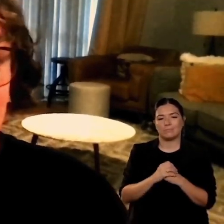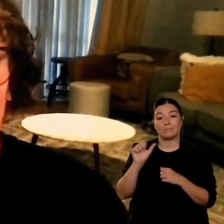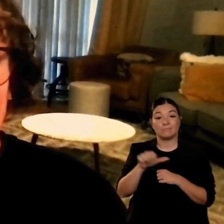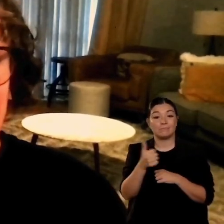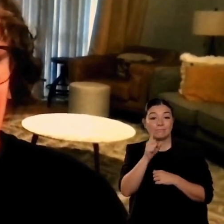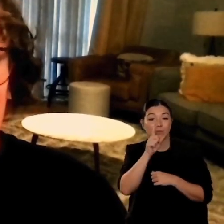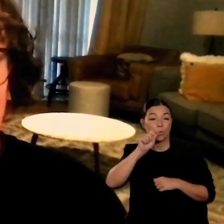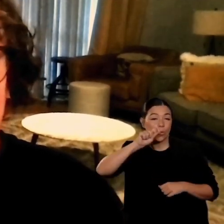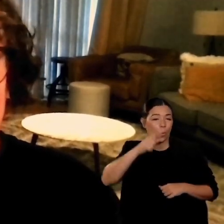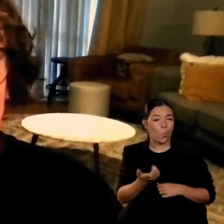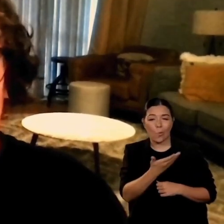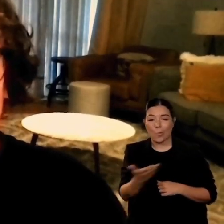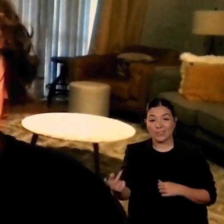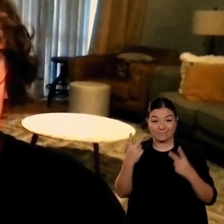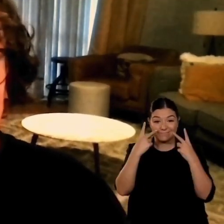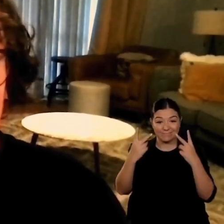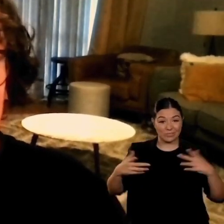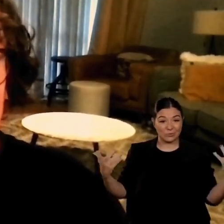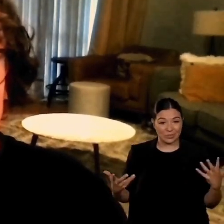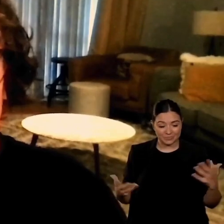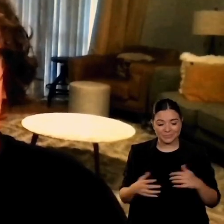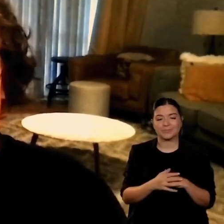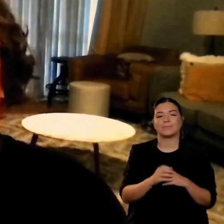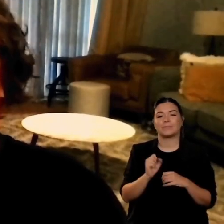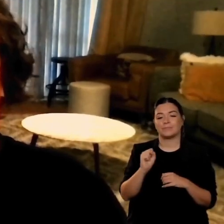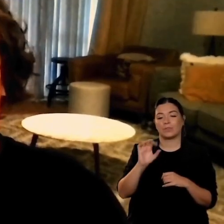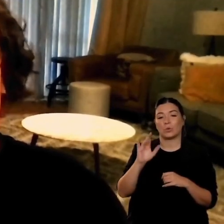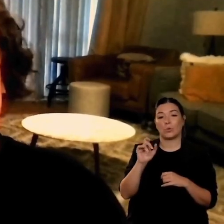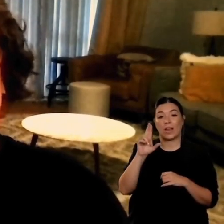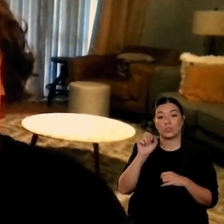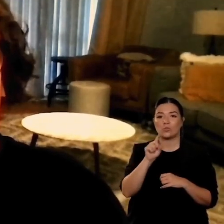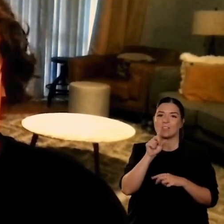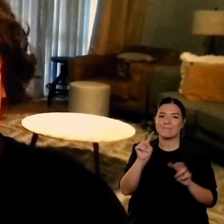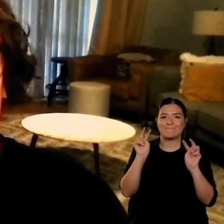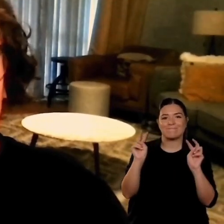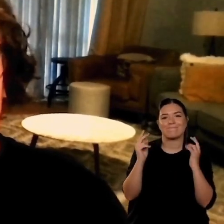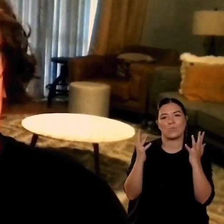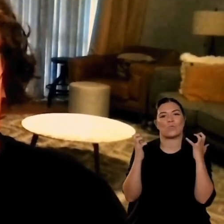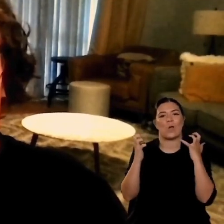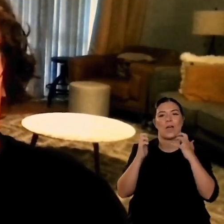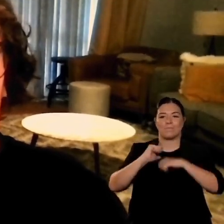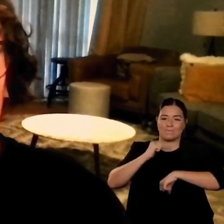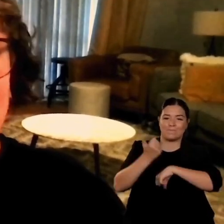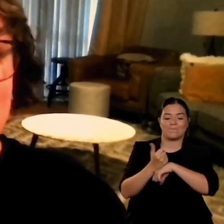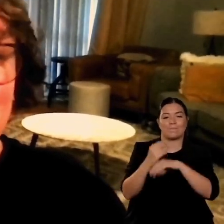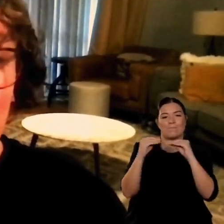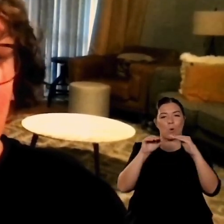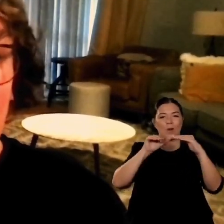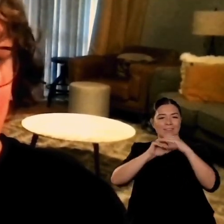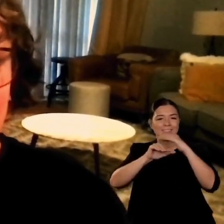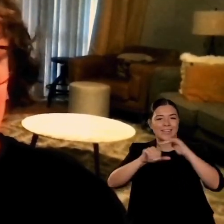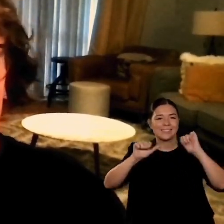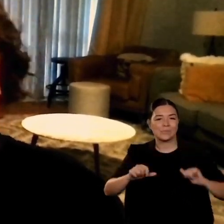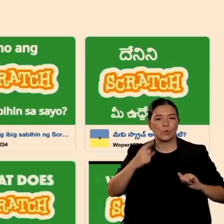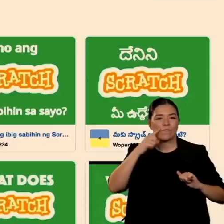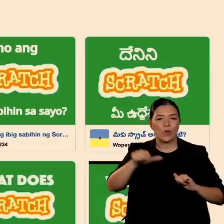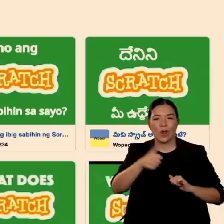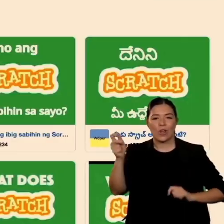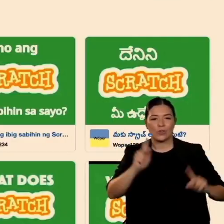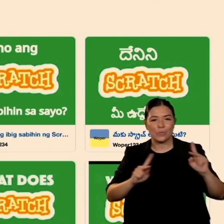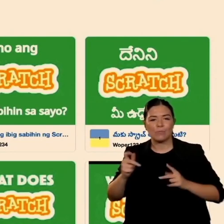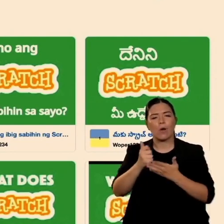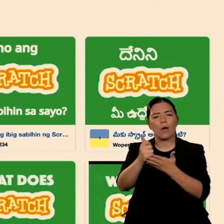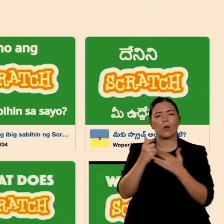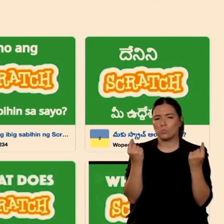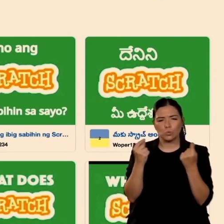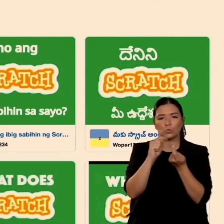tradurre a diversi idiomi a diverse lingue in questo in particolare abbiamo visto 25 traduzioni diverse tutte realizzate da